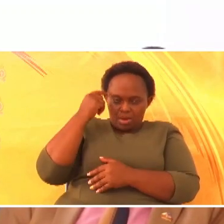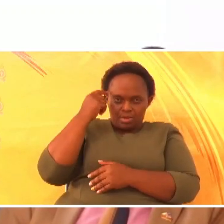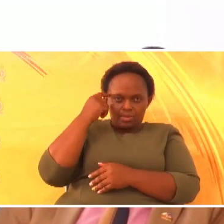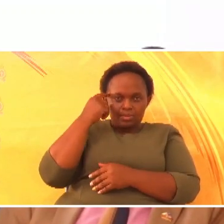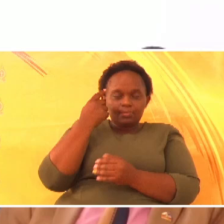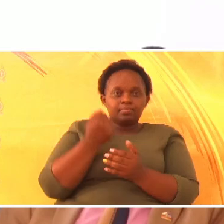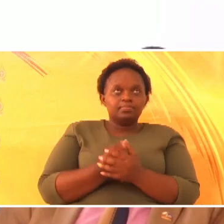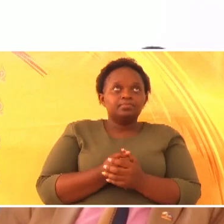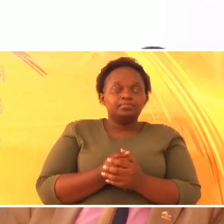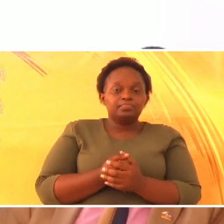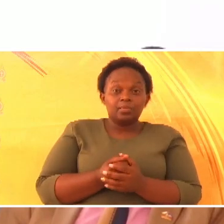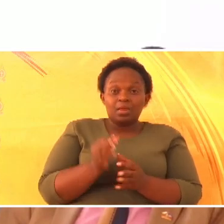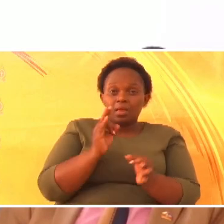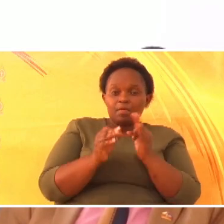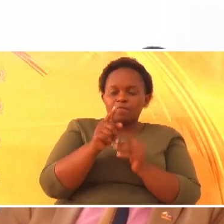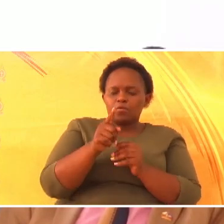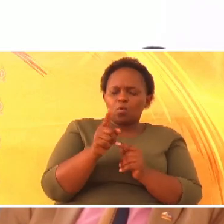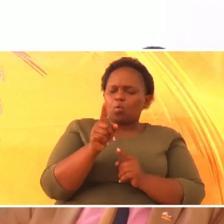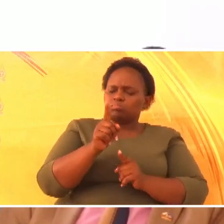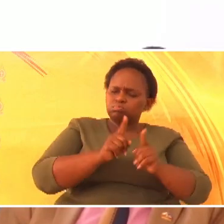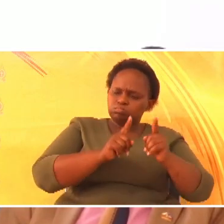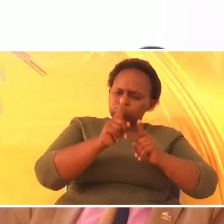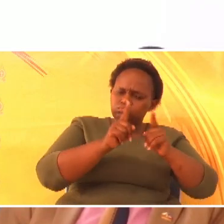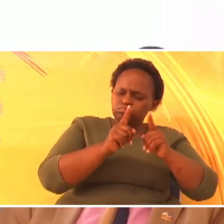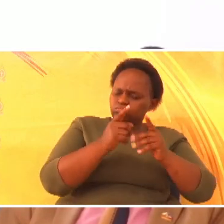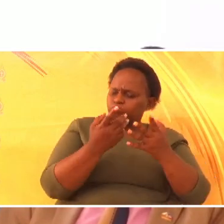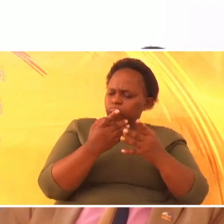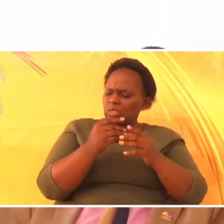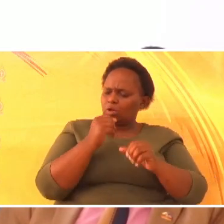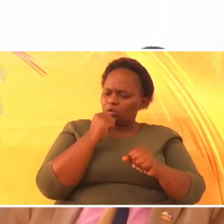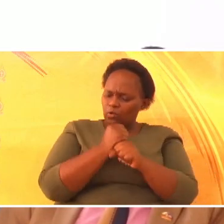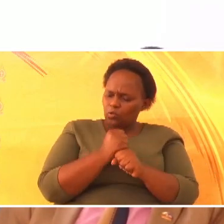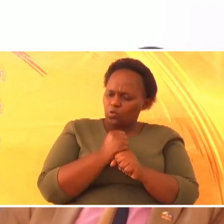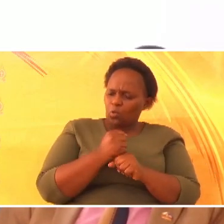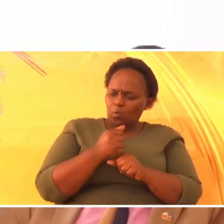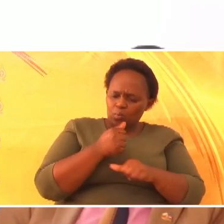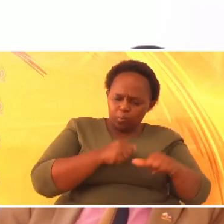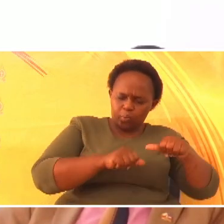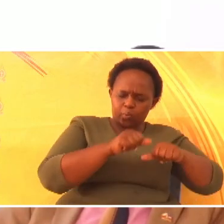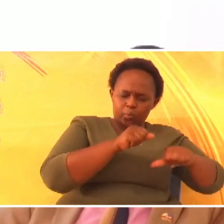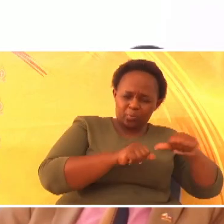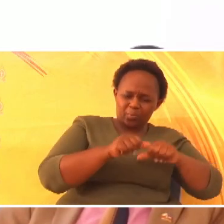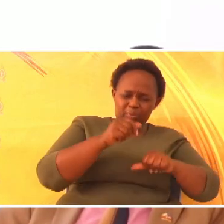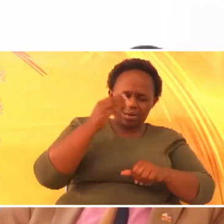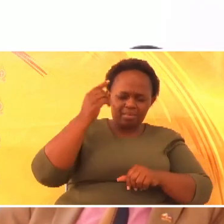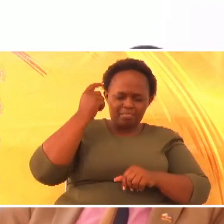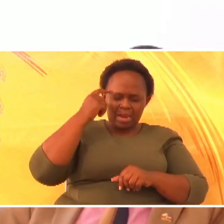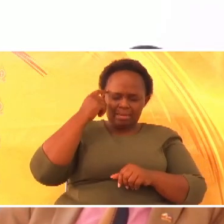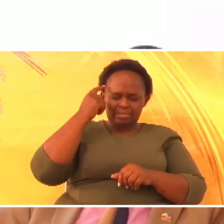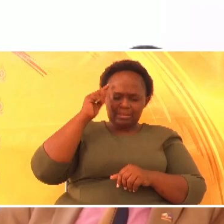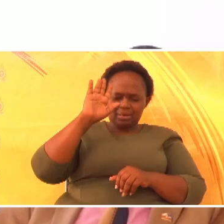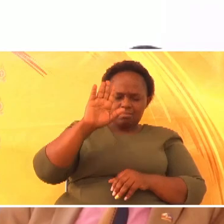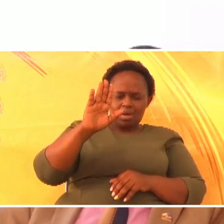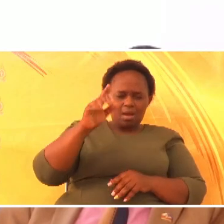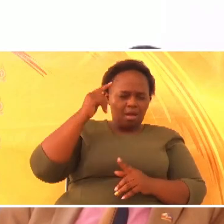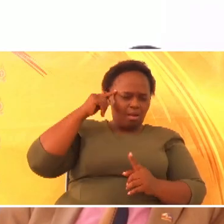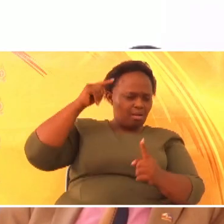unapo fanya, vile unafanya, ujua ya kwamba, at the end, kuna